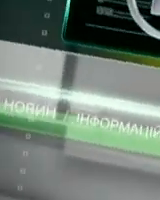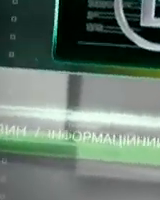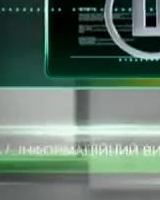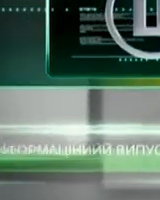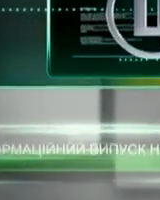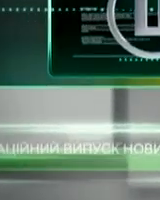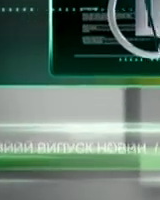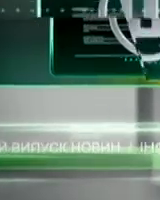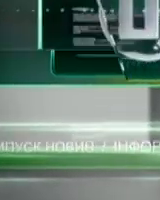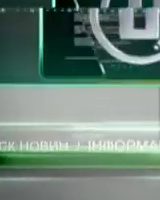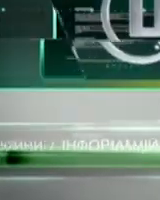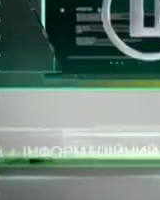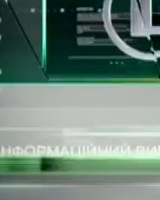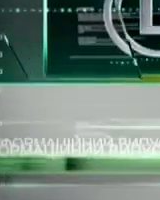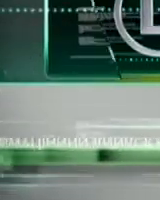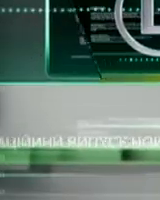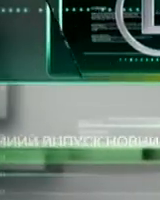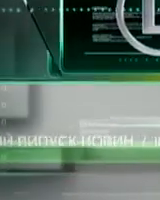за перегляд!